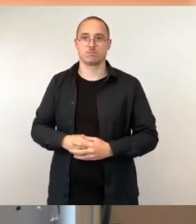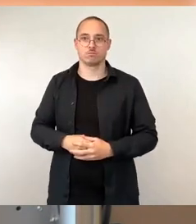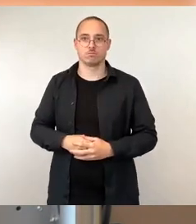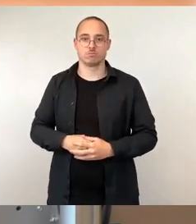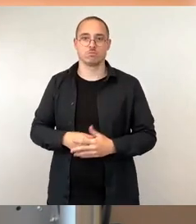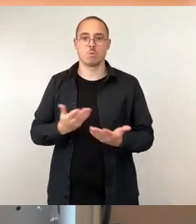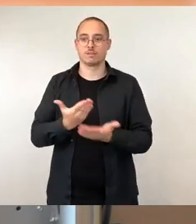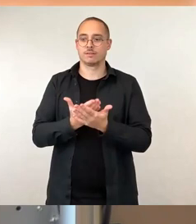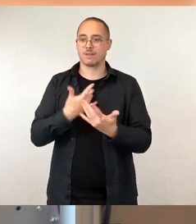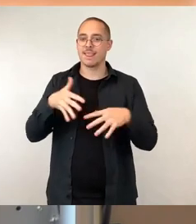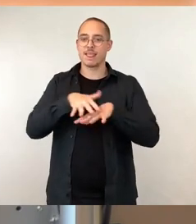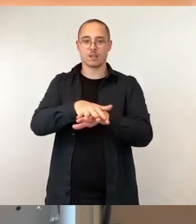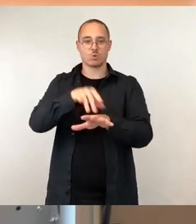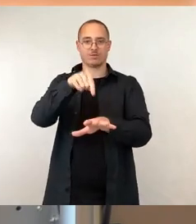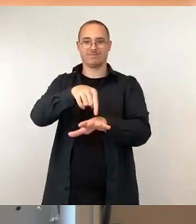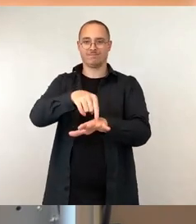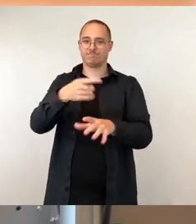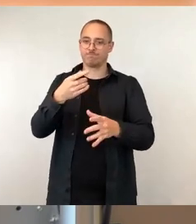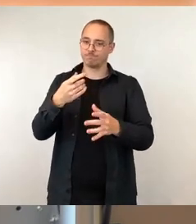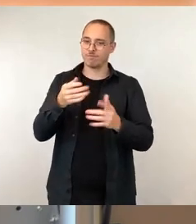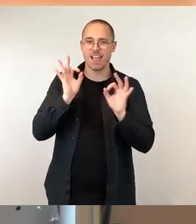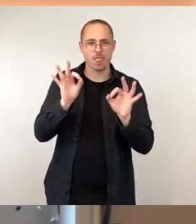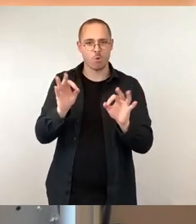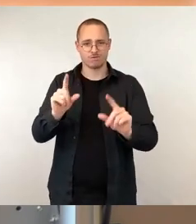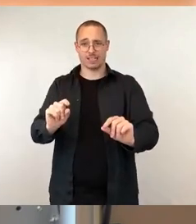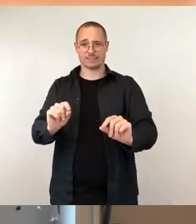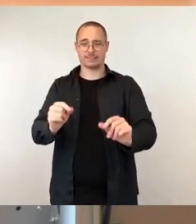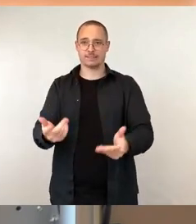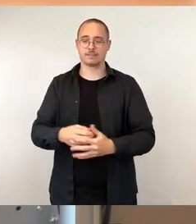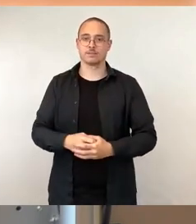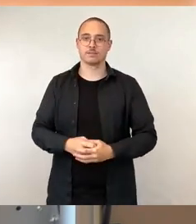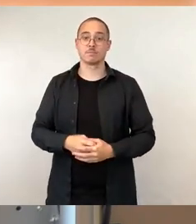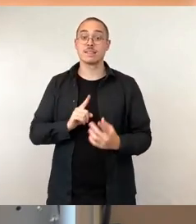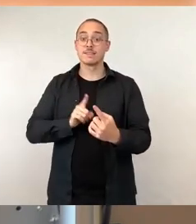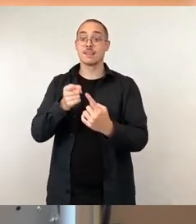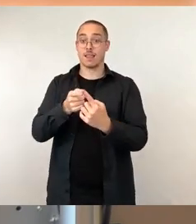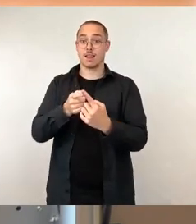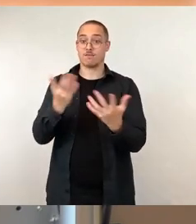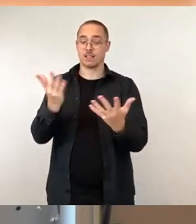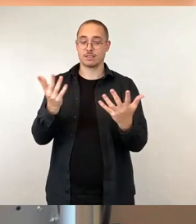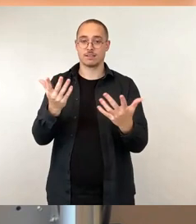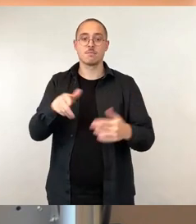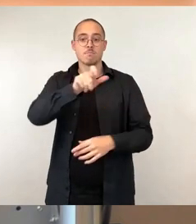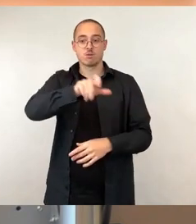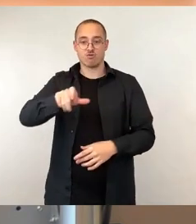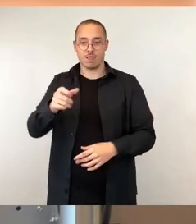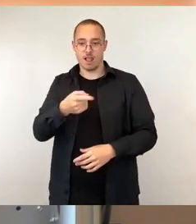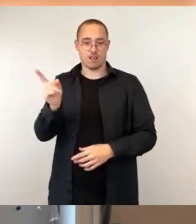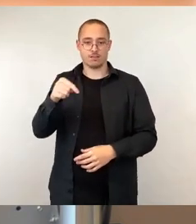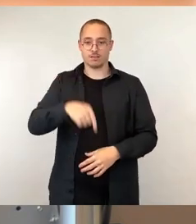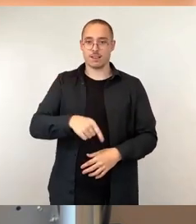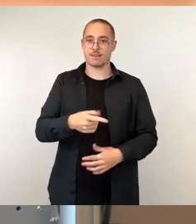Ziel von Integration sollte es sein, dass alle Menschen, die dauerhaft und rechtmäßig in unserem Land leben,